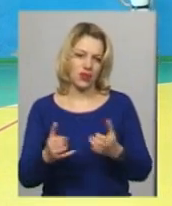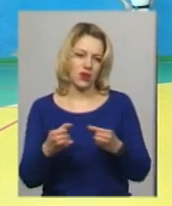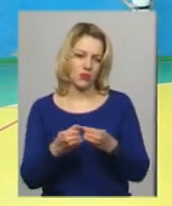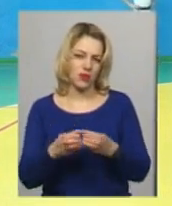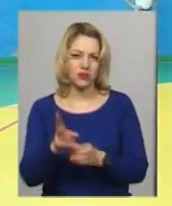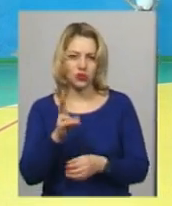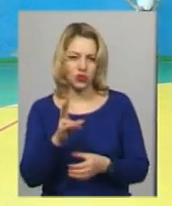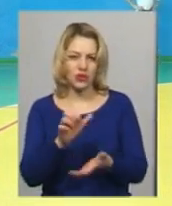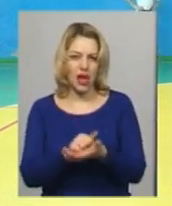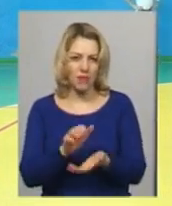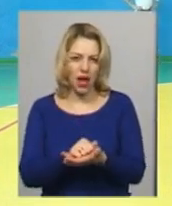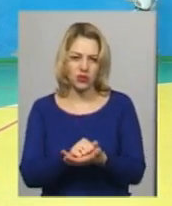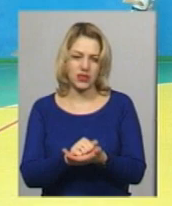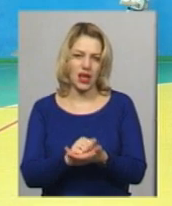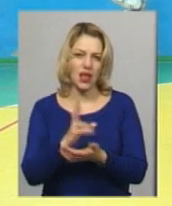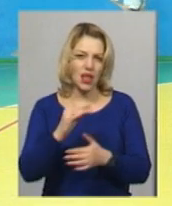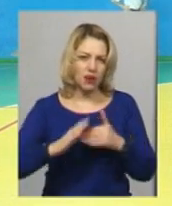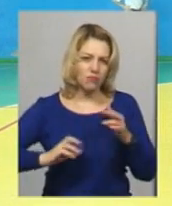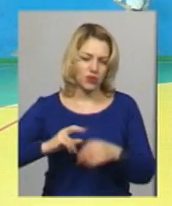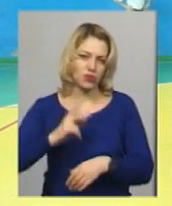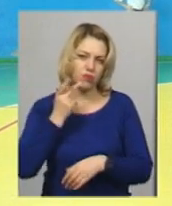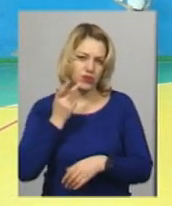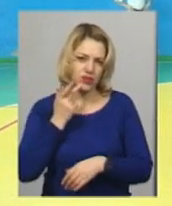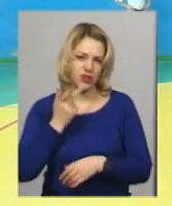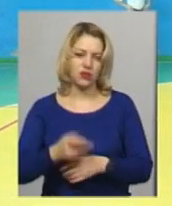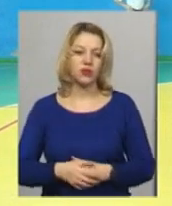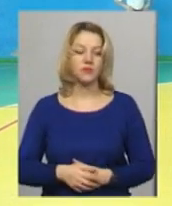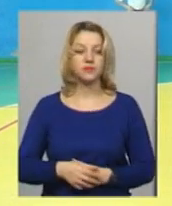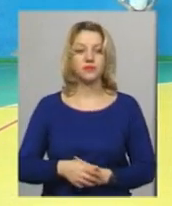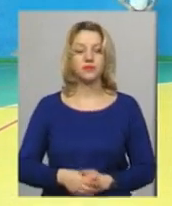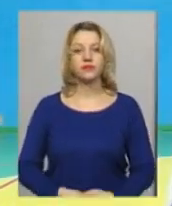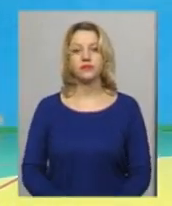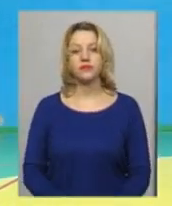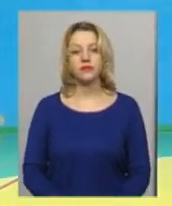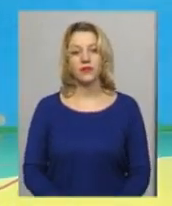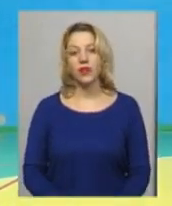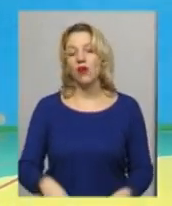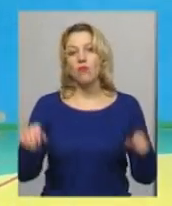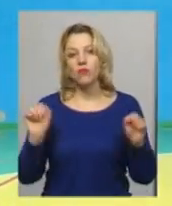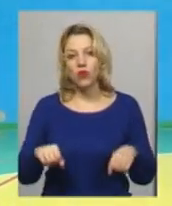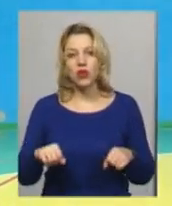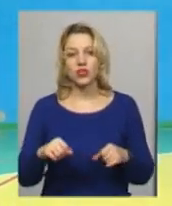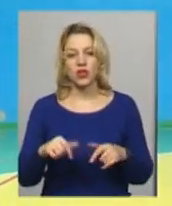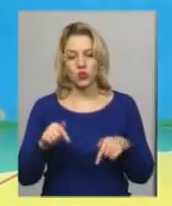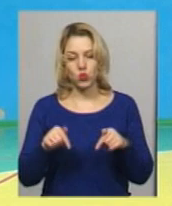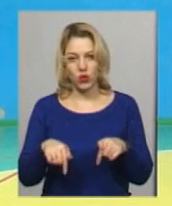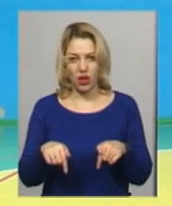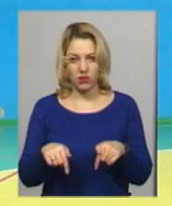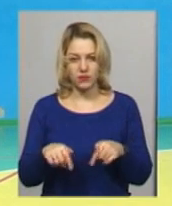які, скажімо, займаються досить постійно, довго, довгим протяжком часу. Можна сюди